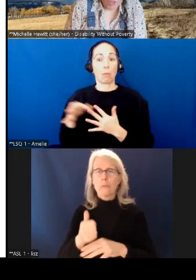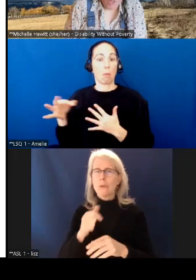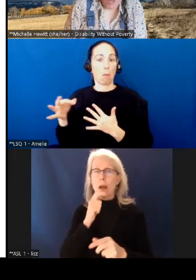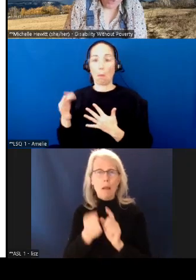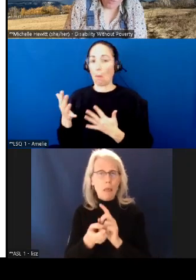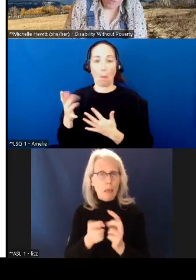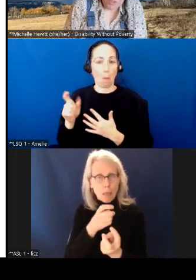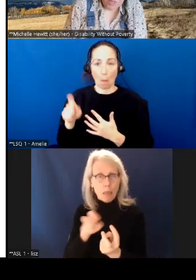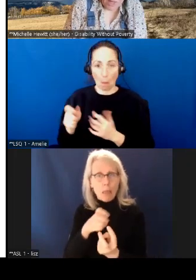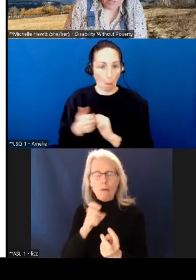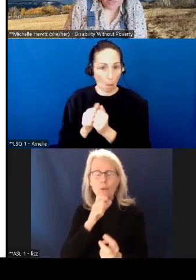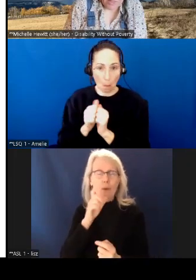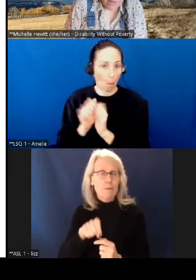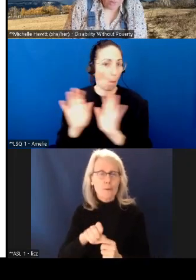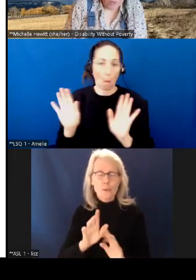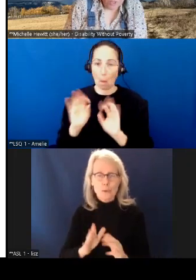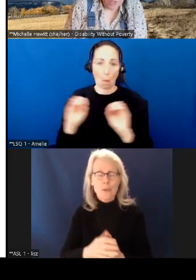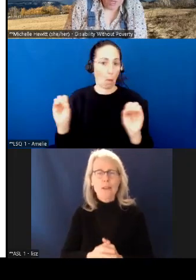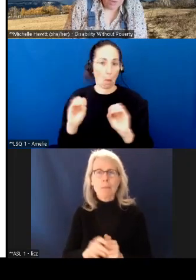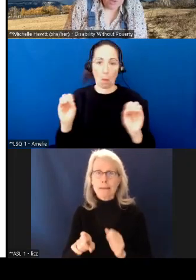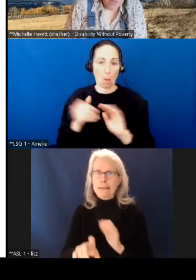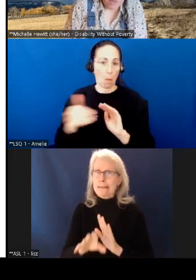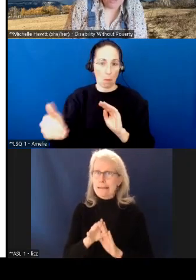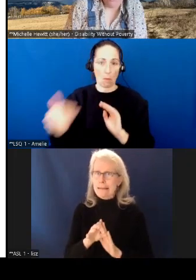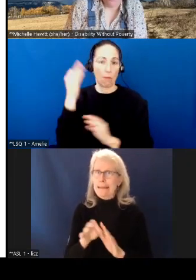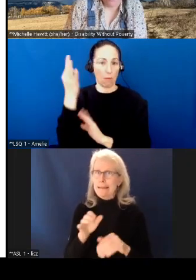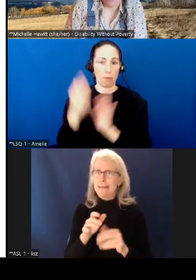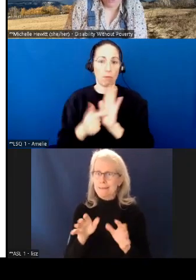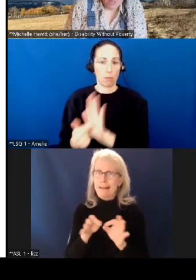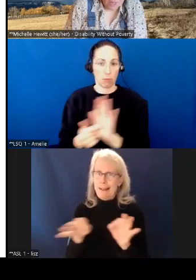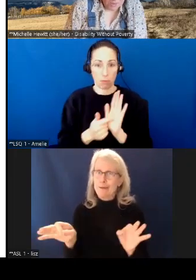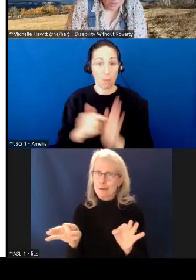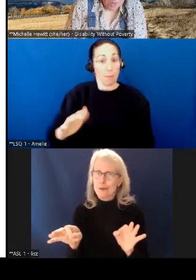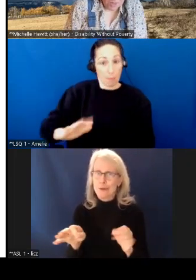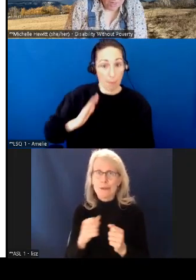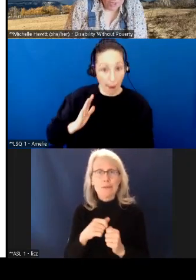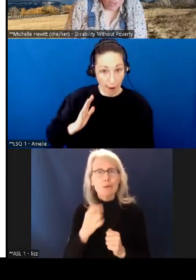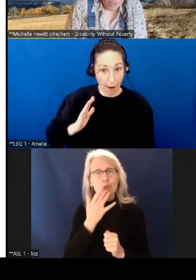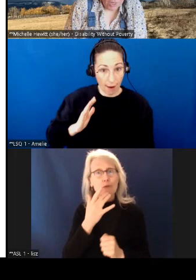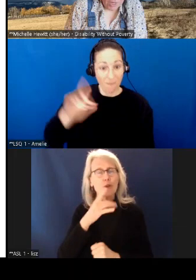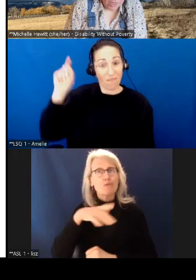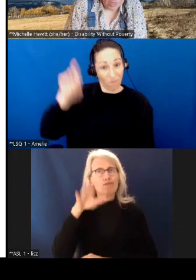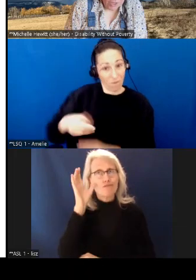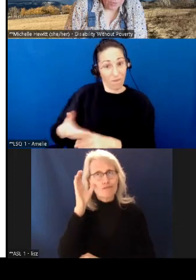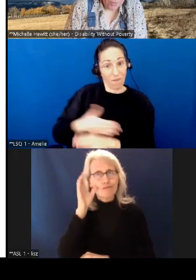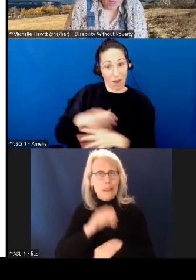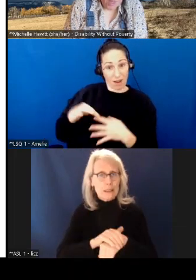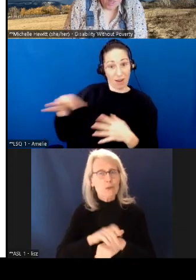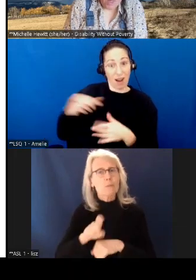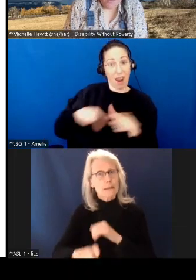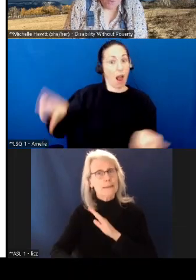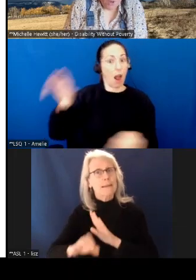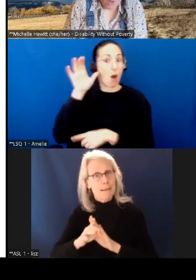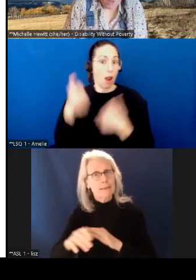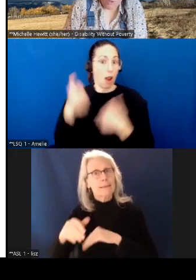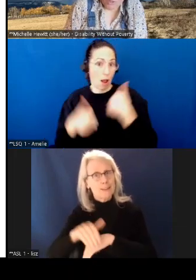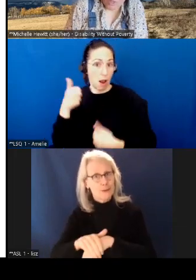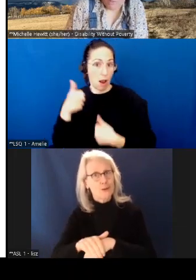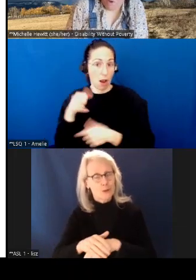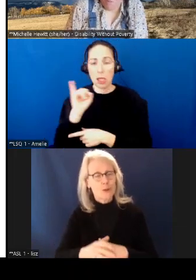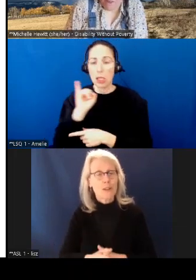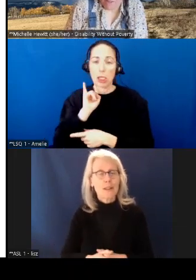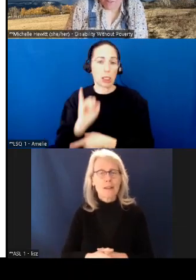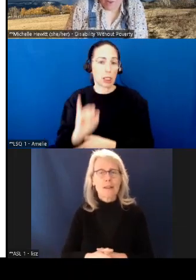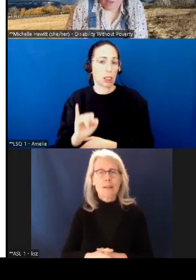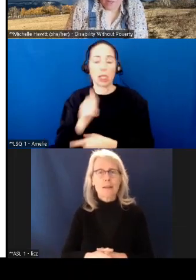'avez pas besoin de modifier quoi que ce soit durant la présentation, mais vous devez absolument sélectionner une langue d'écoute, même